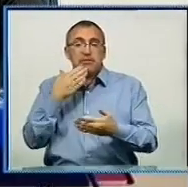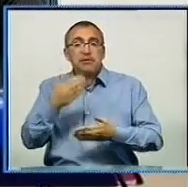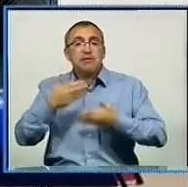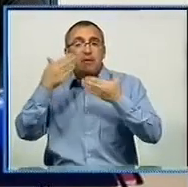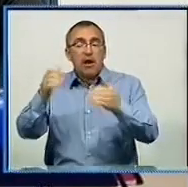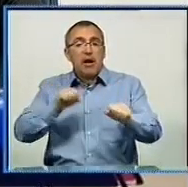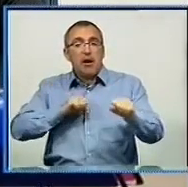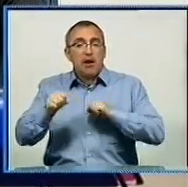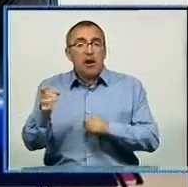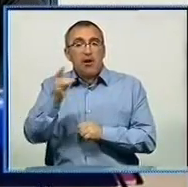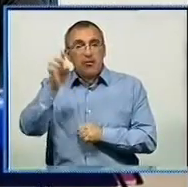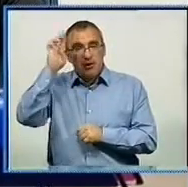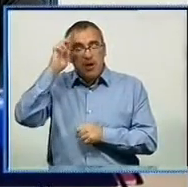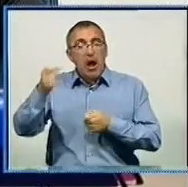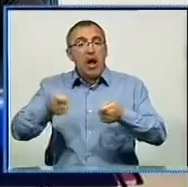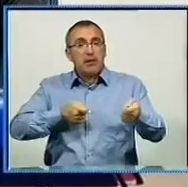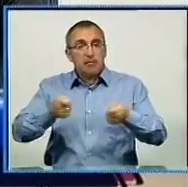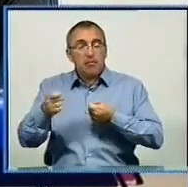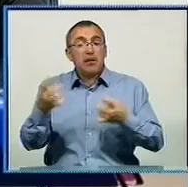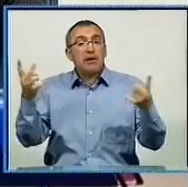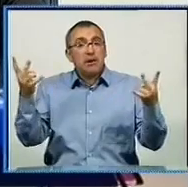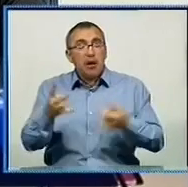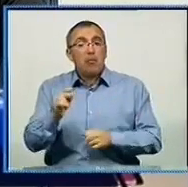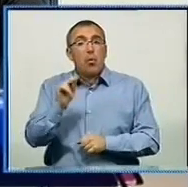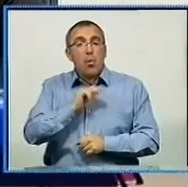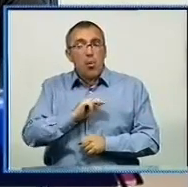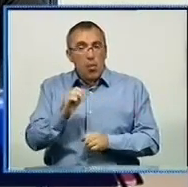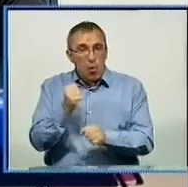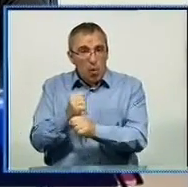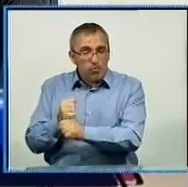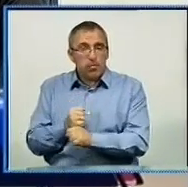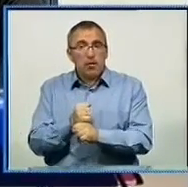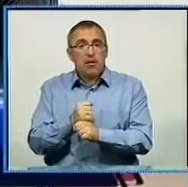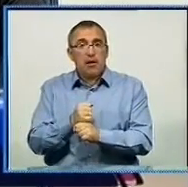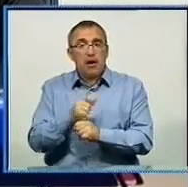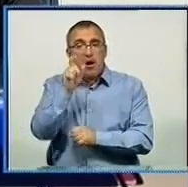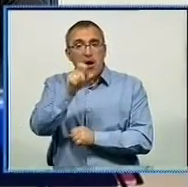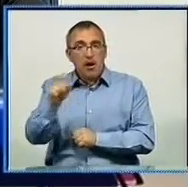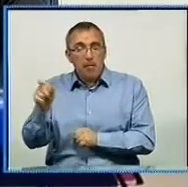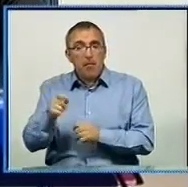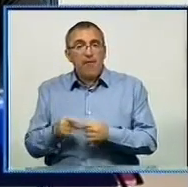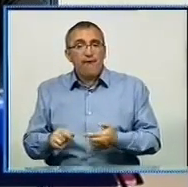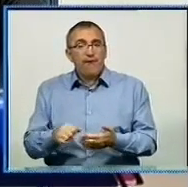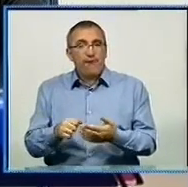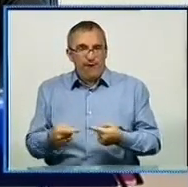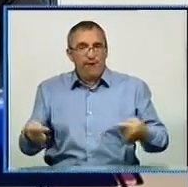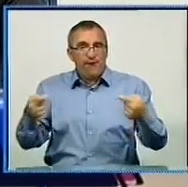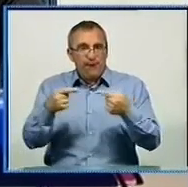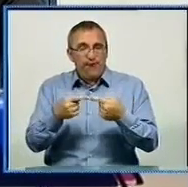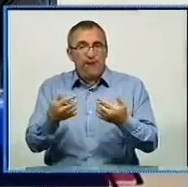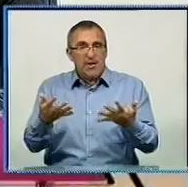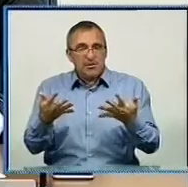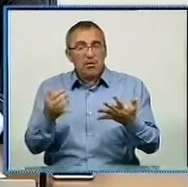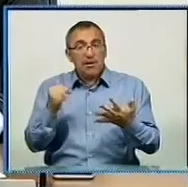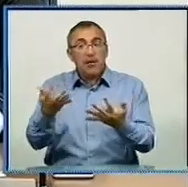керівників районних державних адміністрацій, що треба робити, в тому числі, і кадрові висновки, і, власне, брати